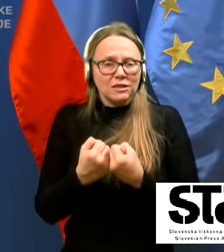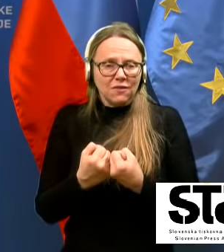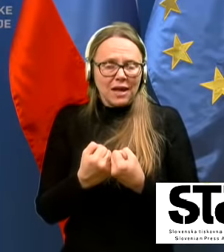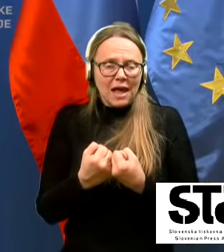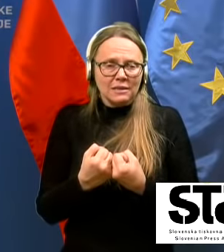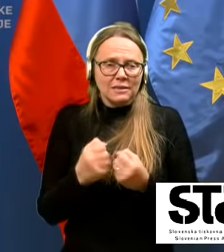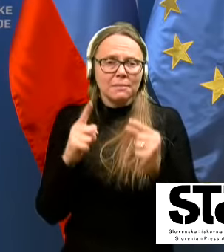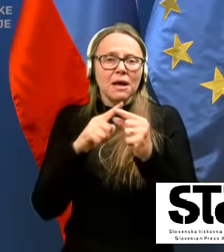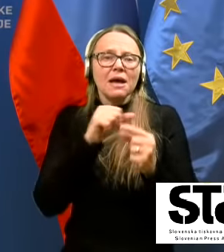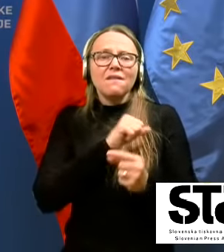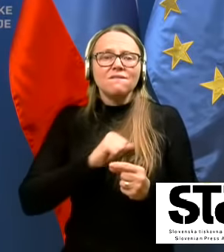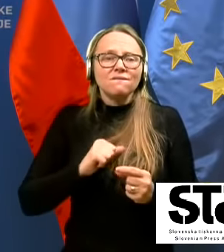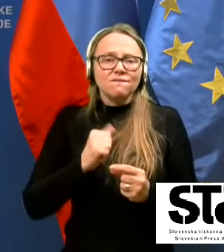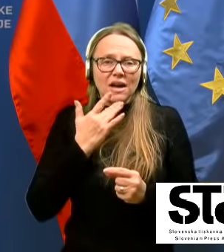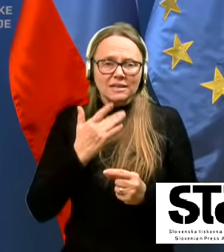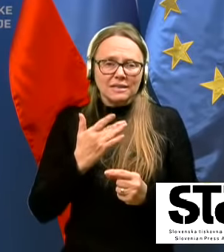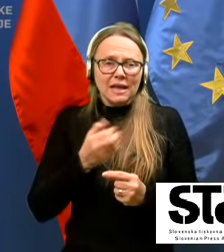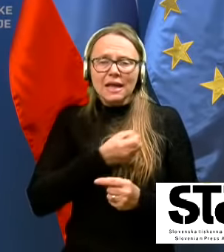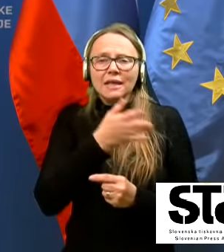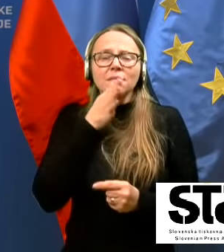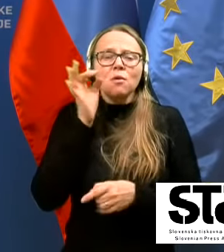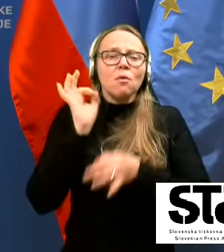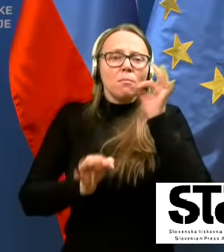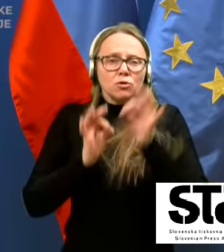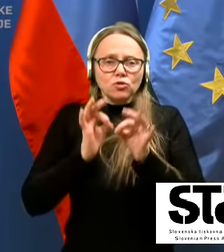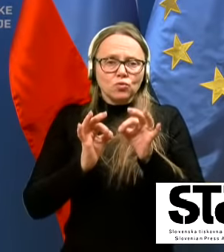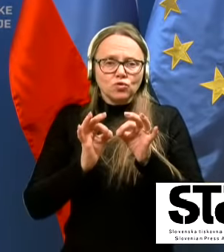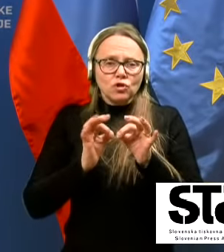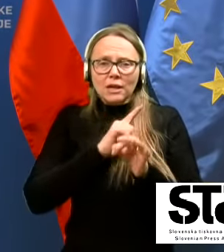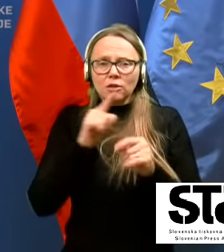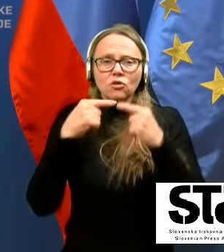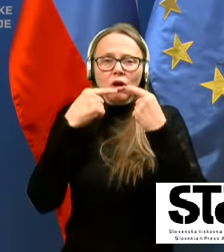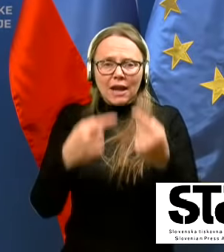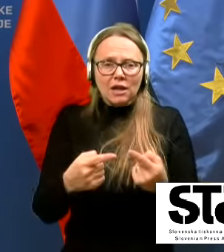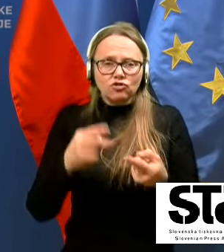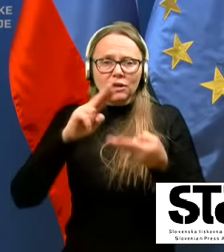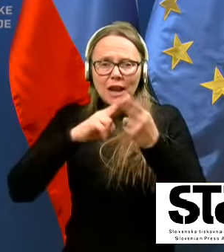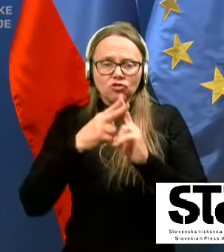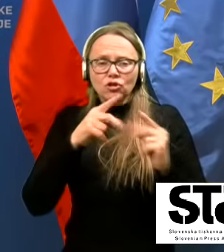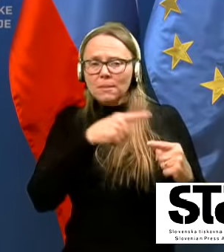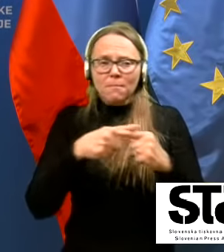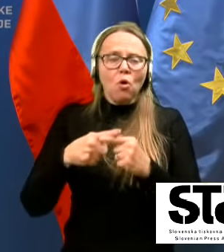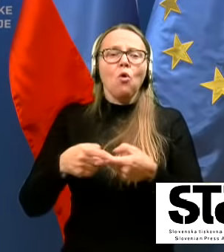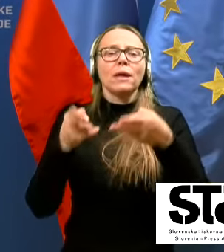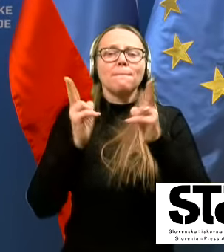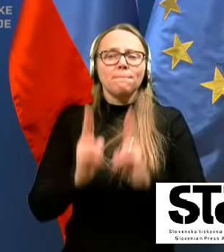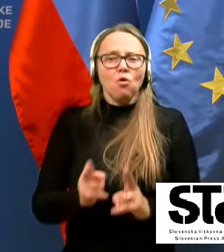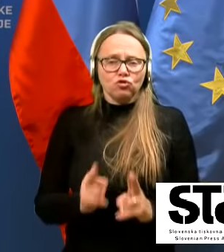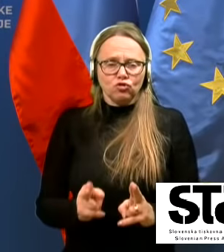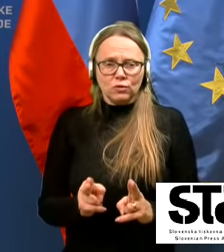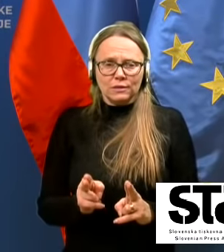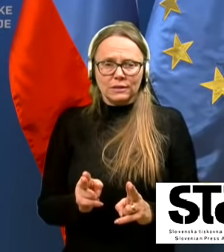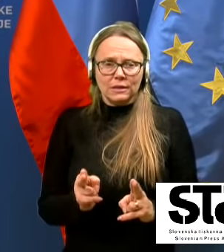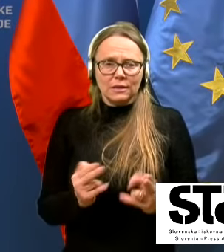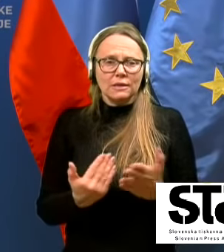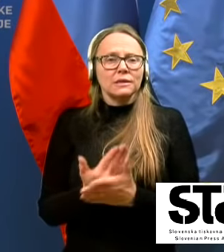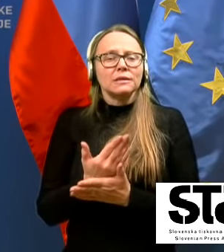pravi z Pfizerjem, kjer bomo skušali doreči način in pogoje in možnosti za